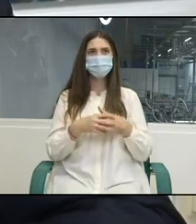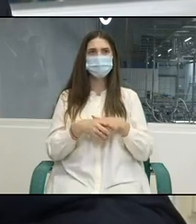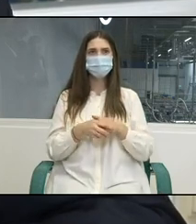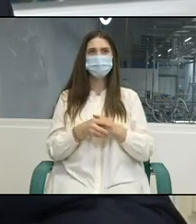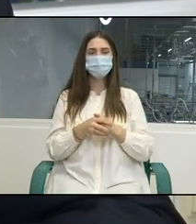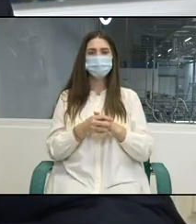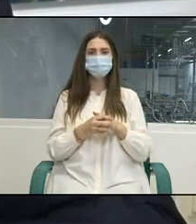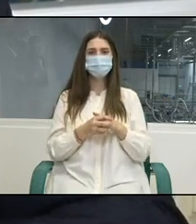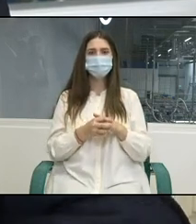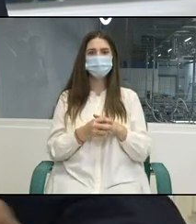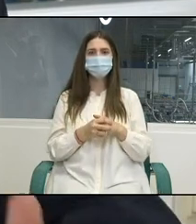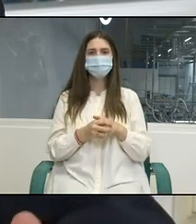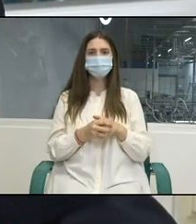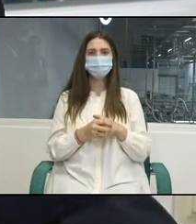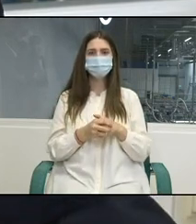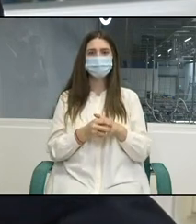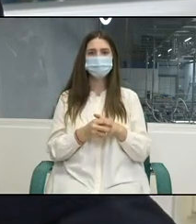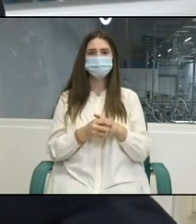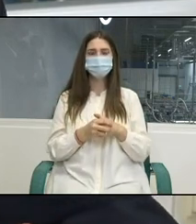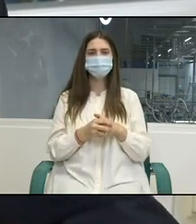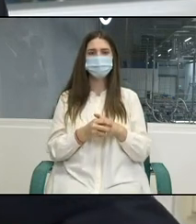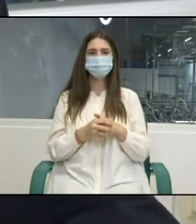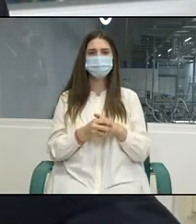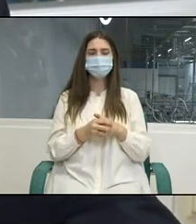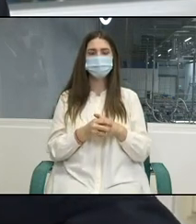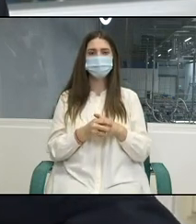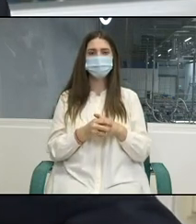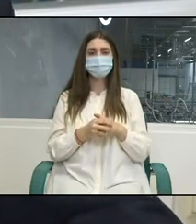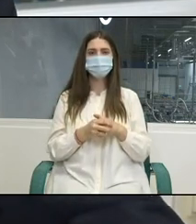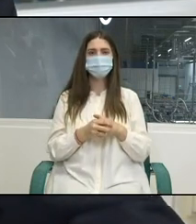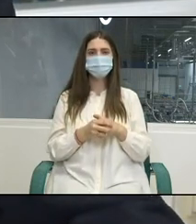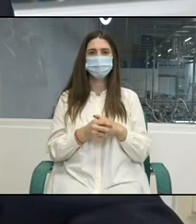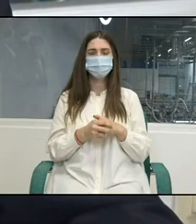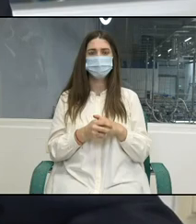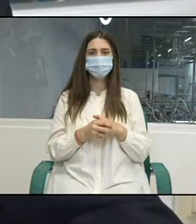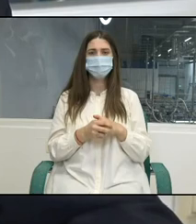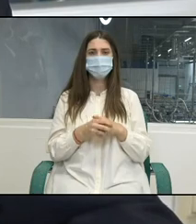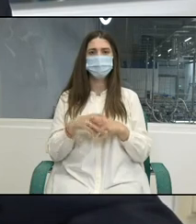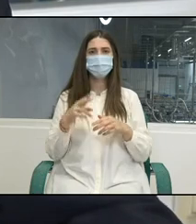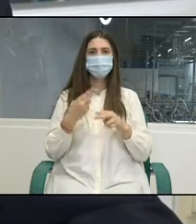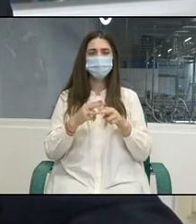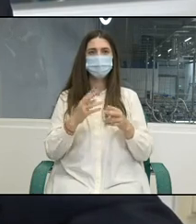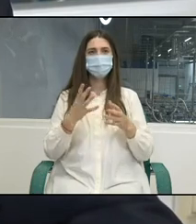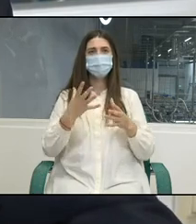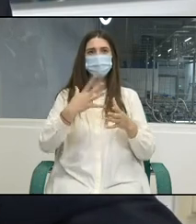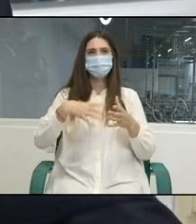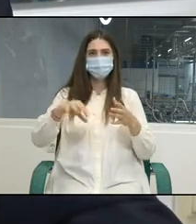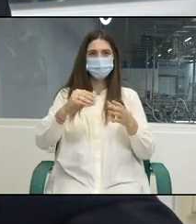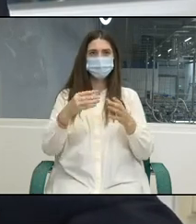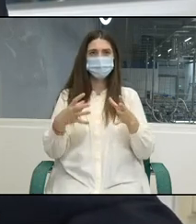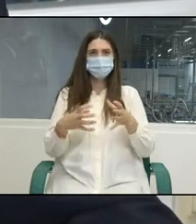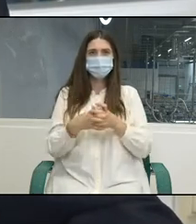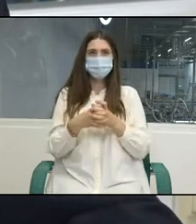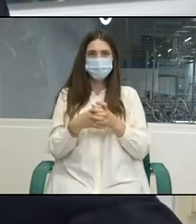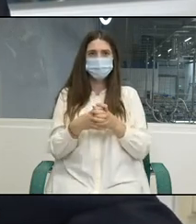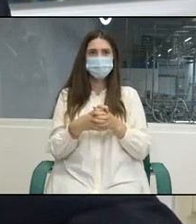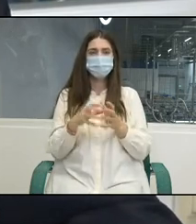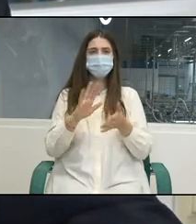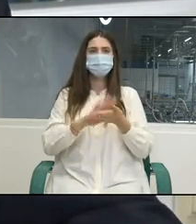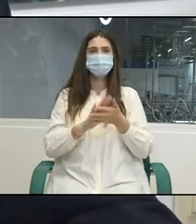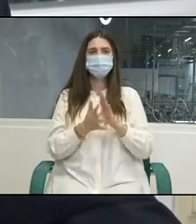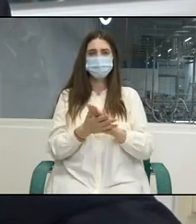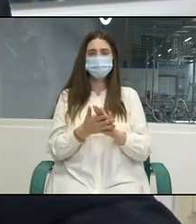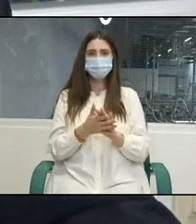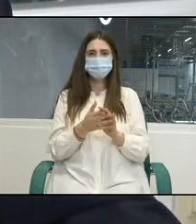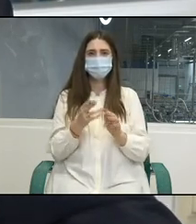reluată în timpul apropiat. Din aceste considerente, o colocare strânsă în cadrul structurilor parteneriatului social,